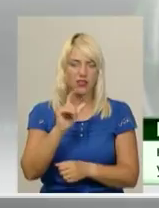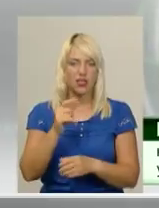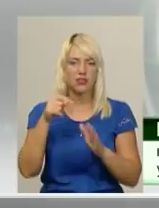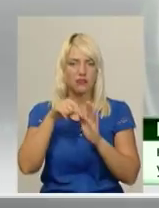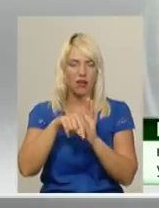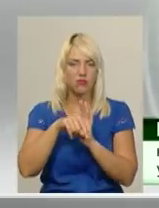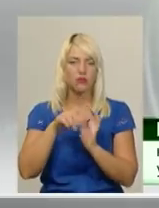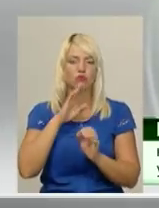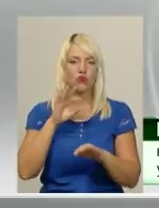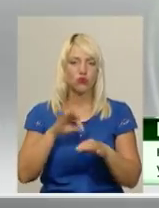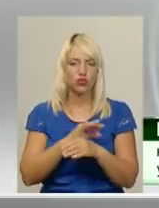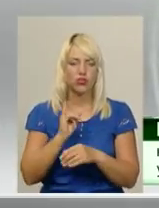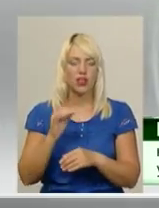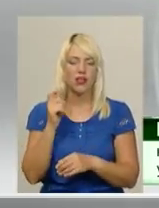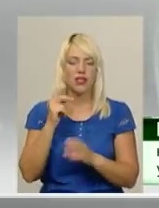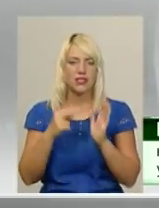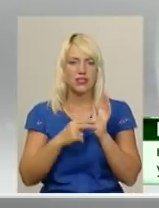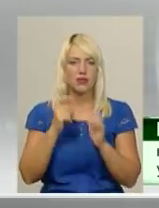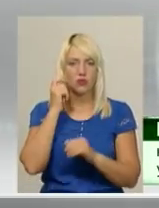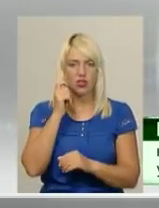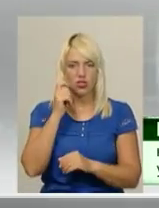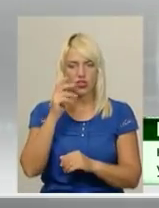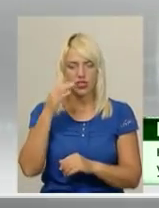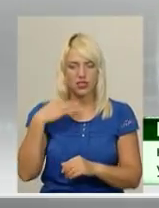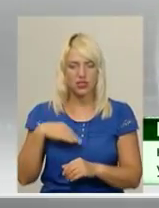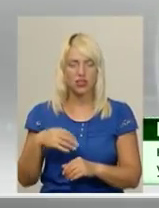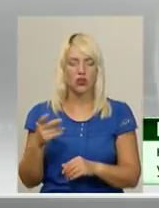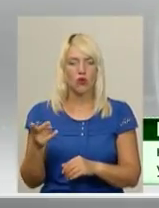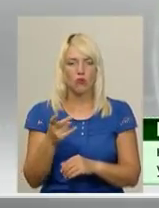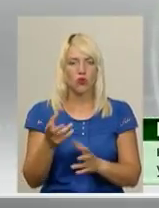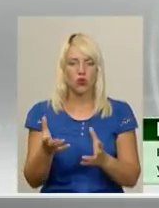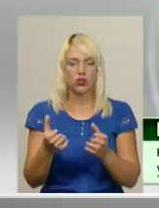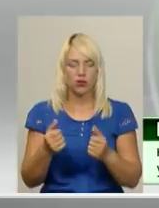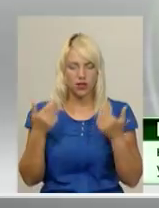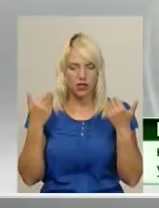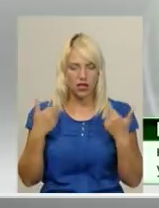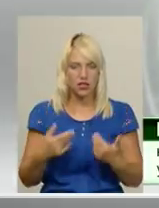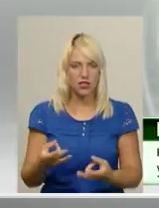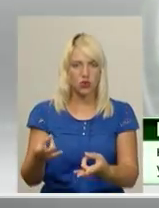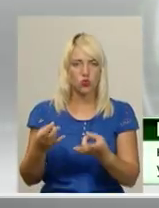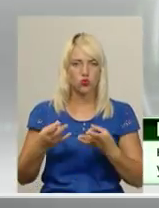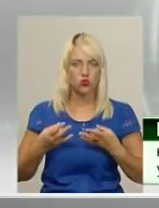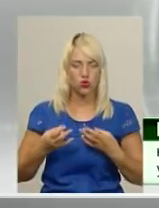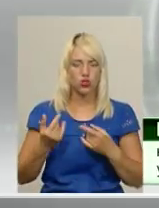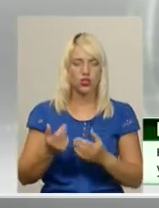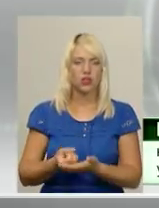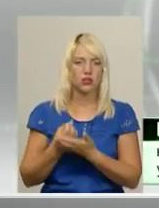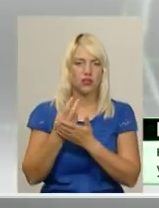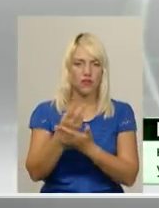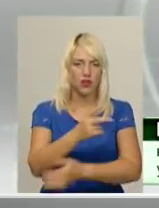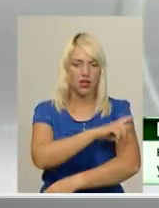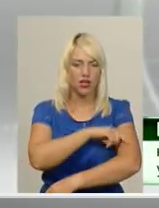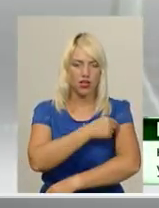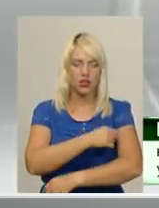водія та 7-річний син водія, отримали тілесні ушкодження і були доставлені до лікарні. Наразі фактом відповідати